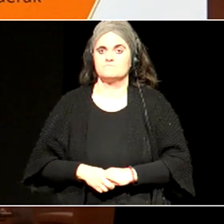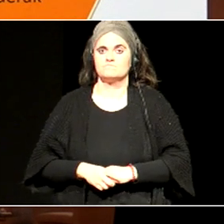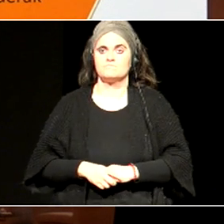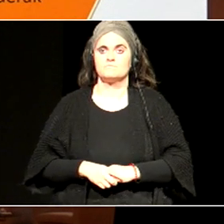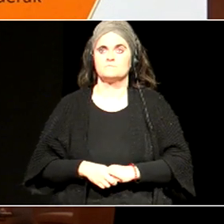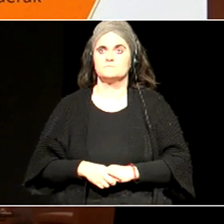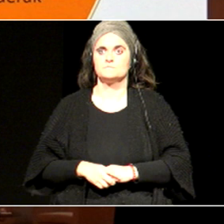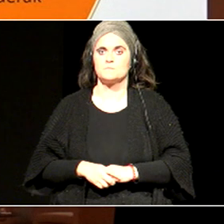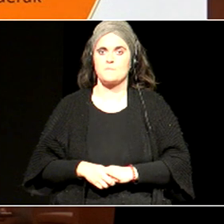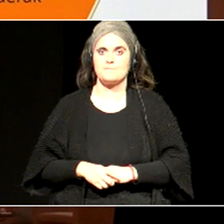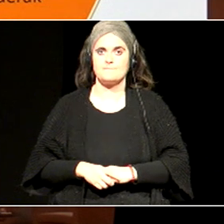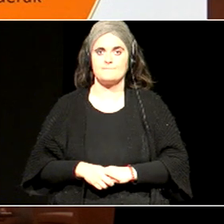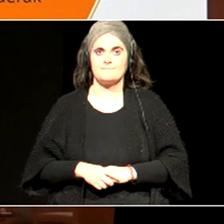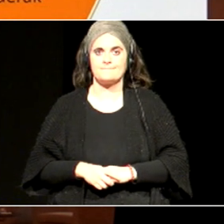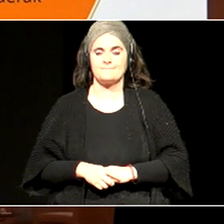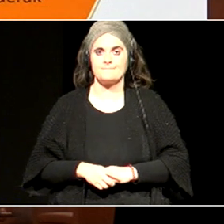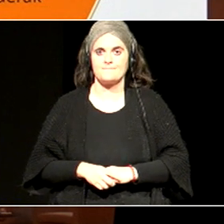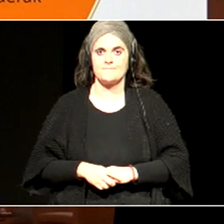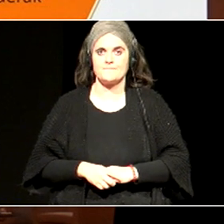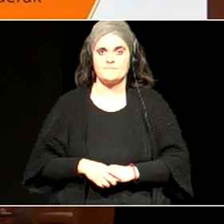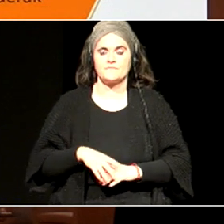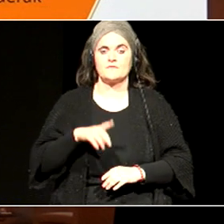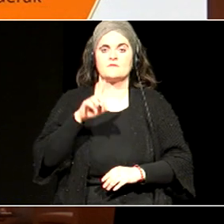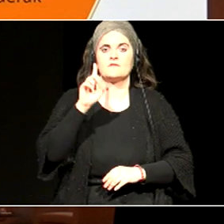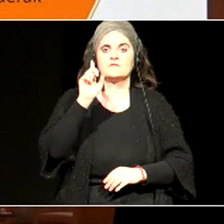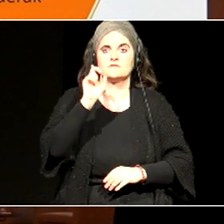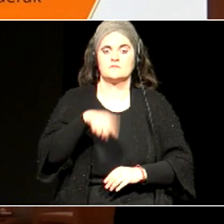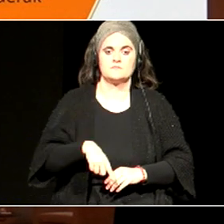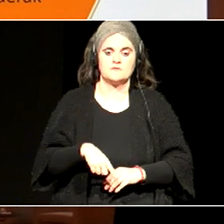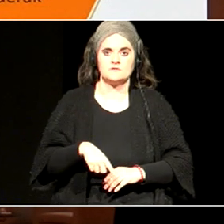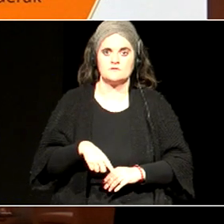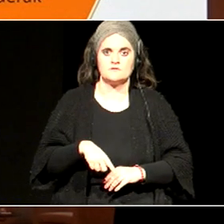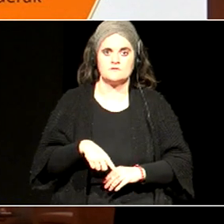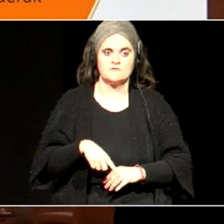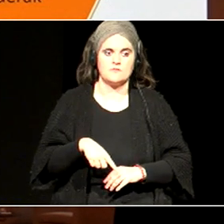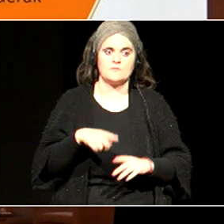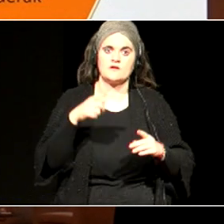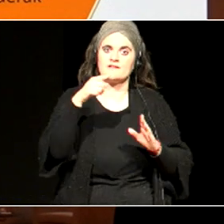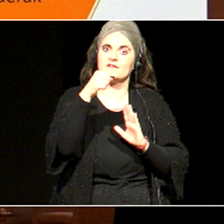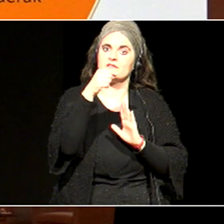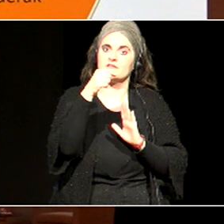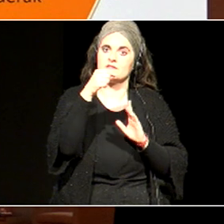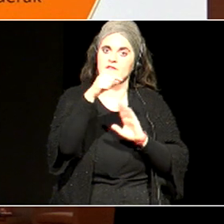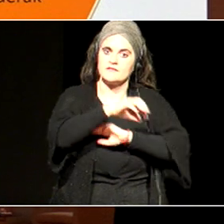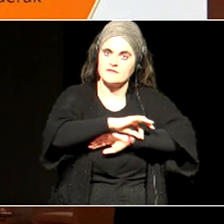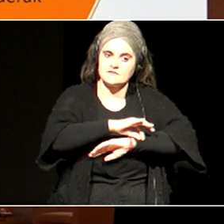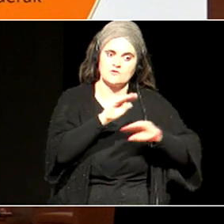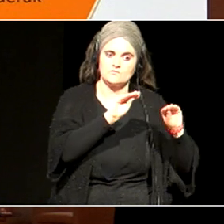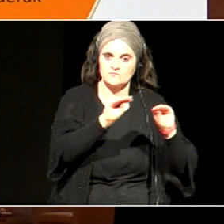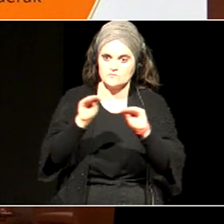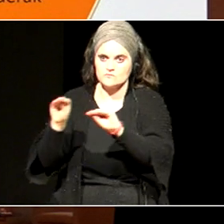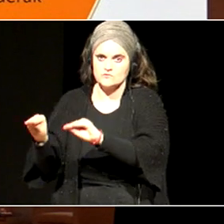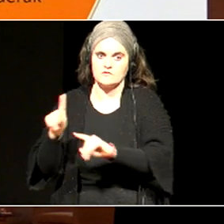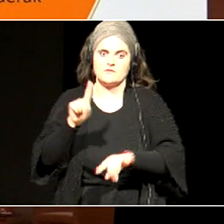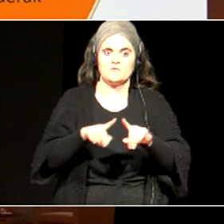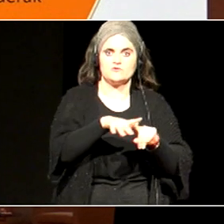zerapean, edo, bai, euren kabuz, eskidetza plana, diseinatu nahi dutelako, egoeraren diagnostikoan oinarrituta,